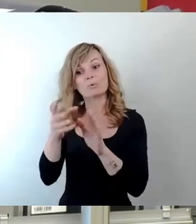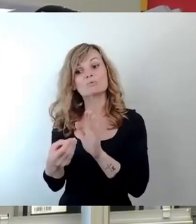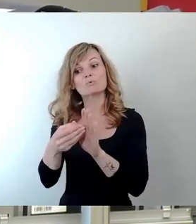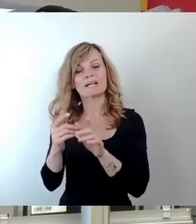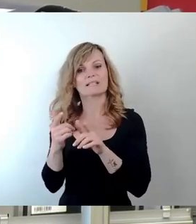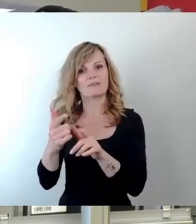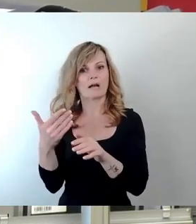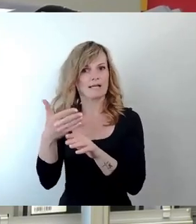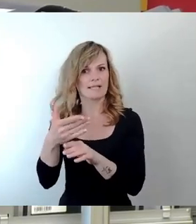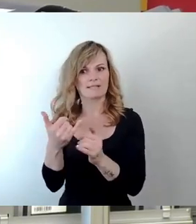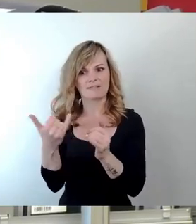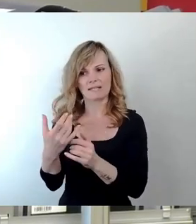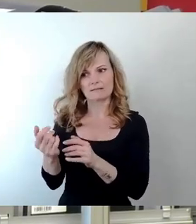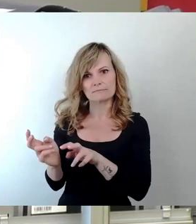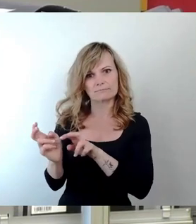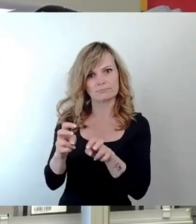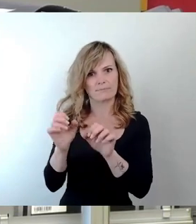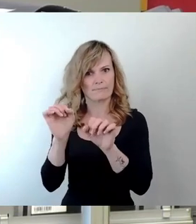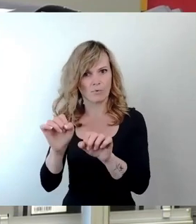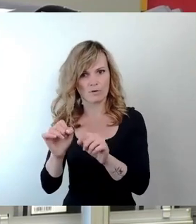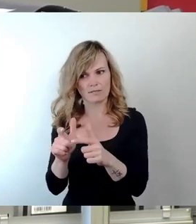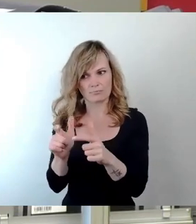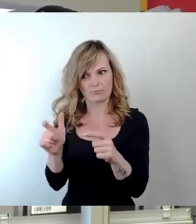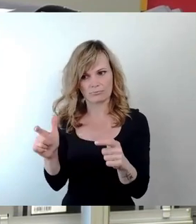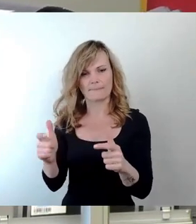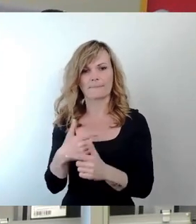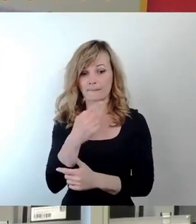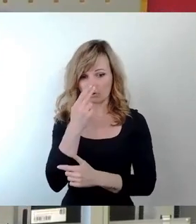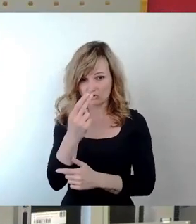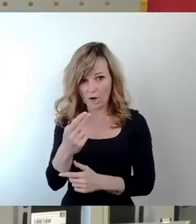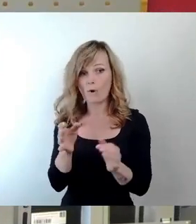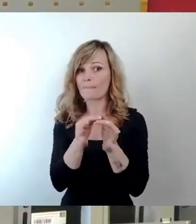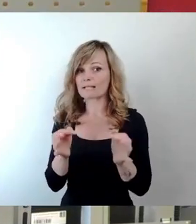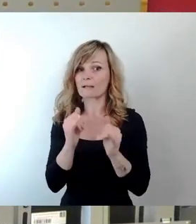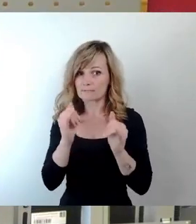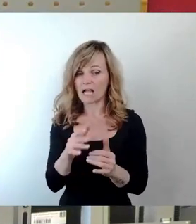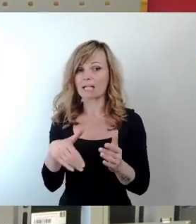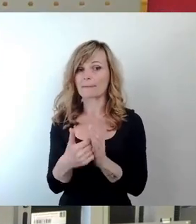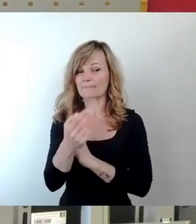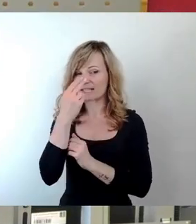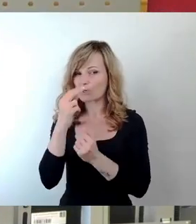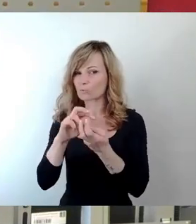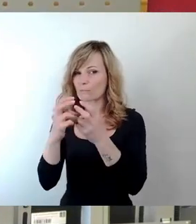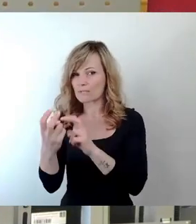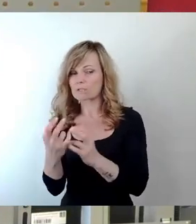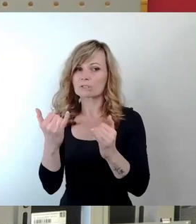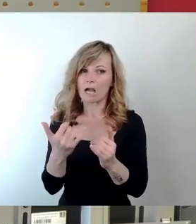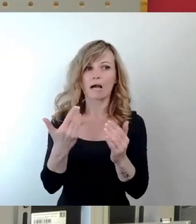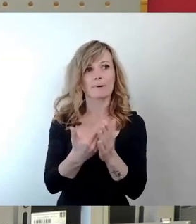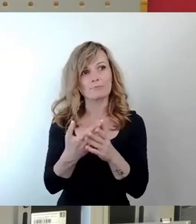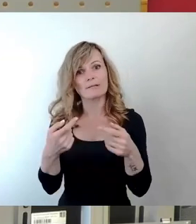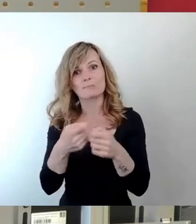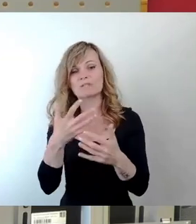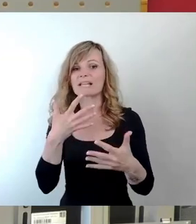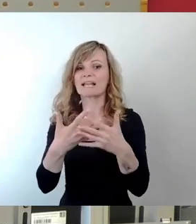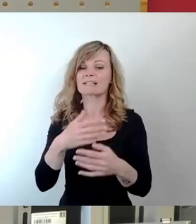anguckt, was ist denn davon alles so umgesetzt worden? Es gibt Maßnahmen, es gibt tatsächlich Maßnahmen, die umgesetzt wurden. Busnetz Nord, Kosse Baude, die Linie